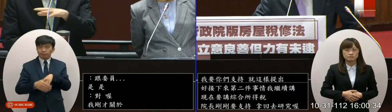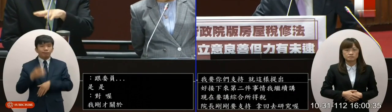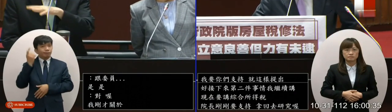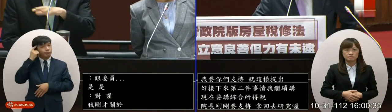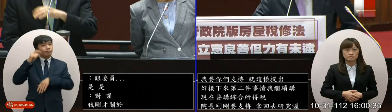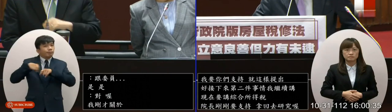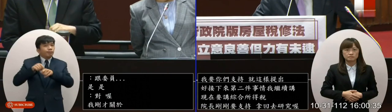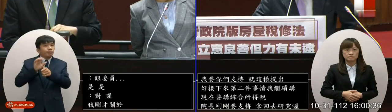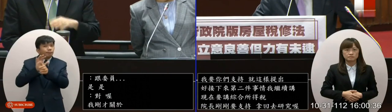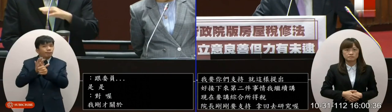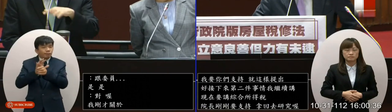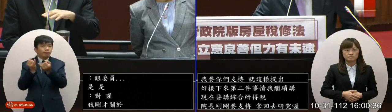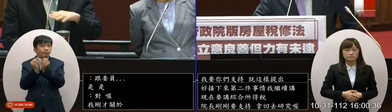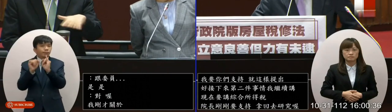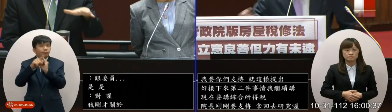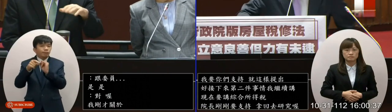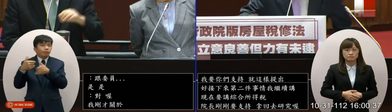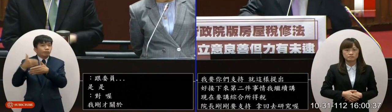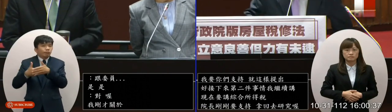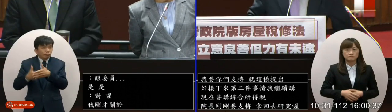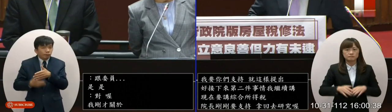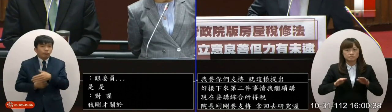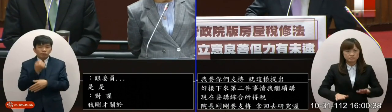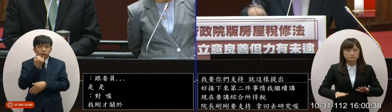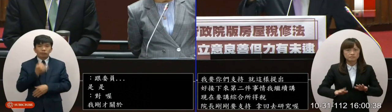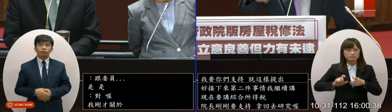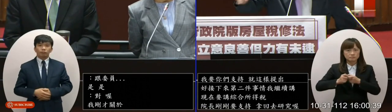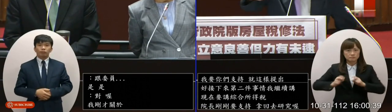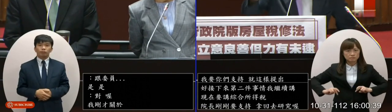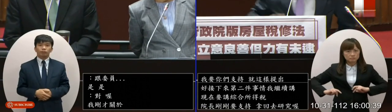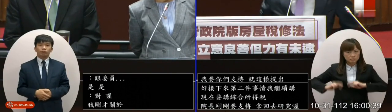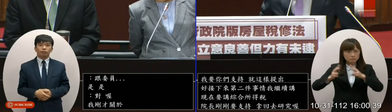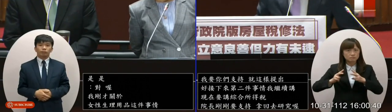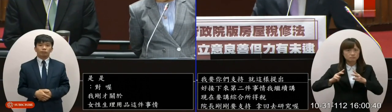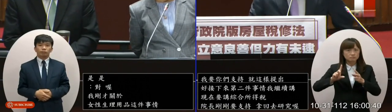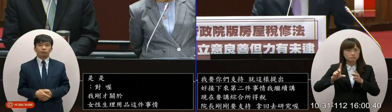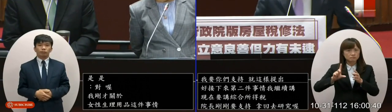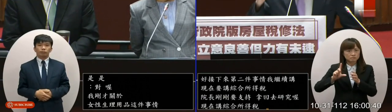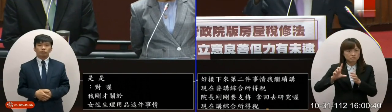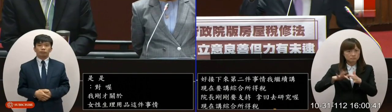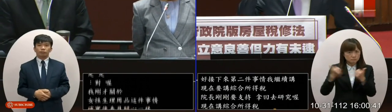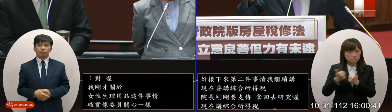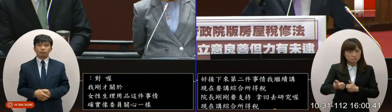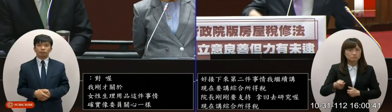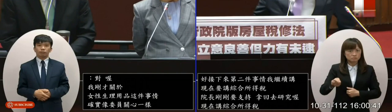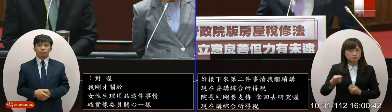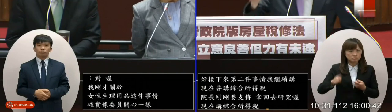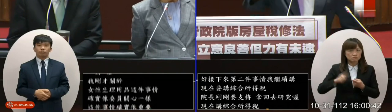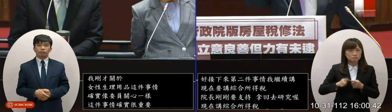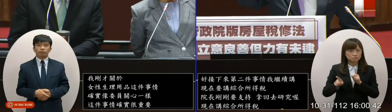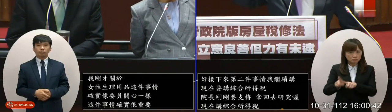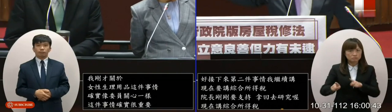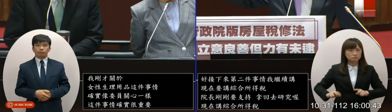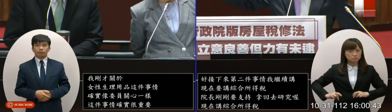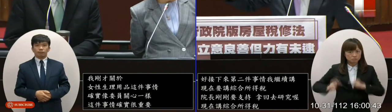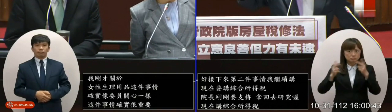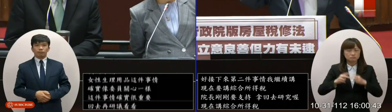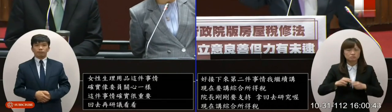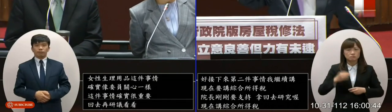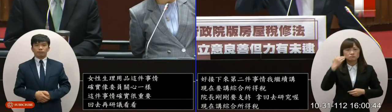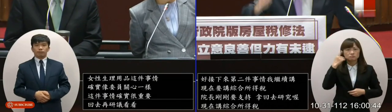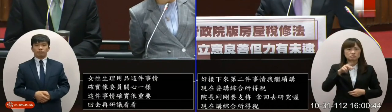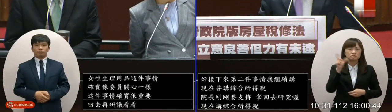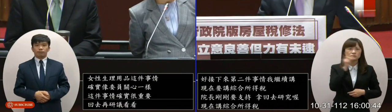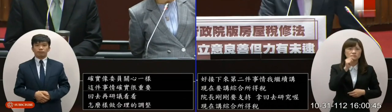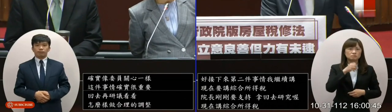怎麼樣來做合理的一些調整現在就是稅改的好時機然後就把這營業稅拿然後第二不管我們說什麼性別聽證